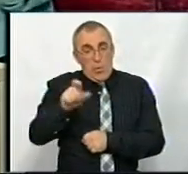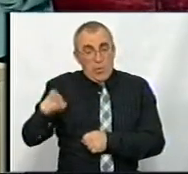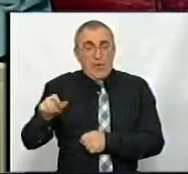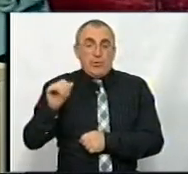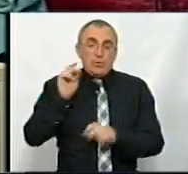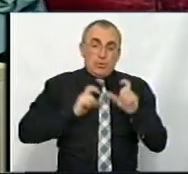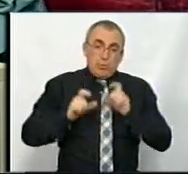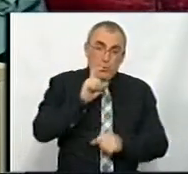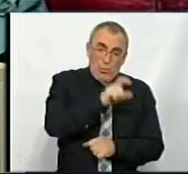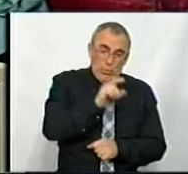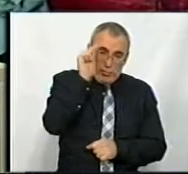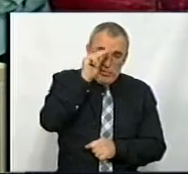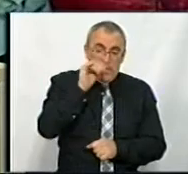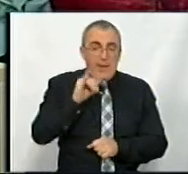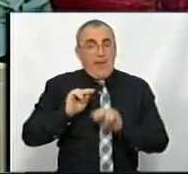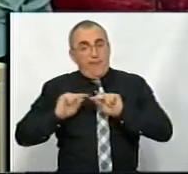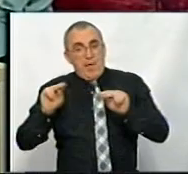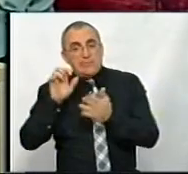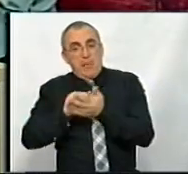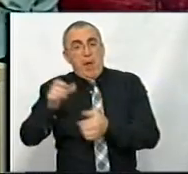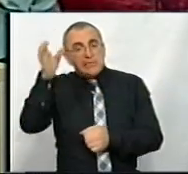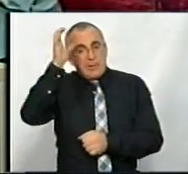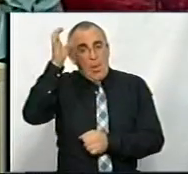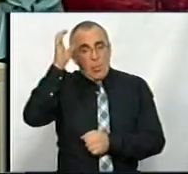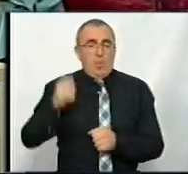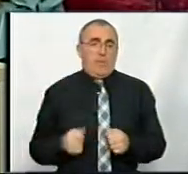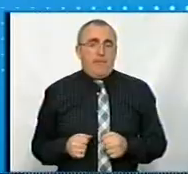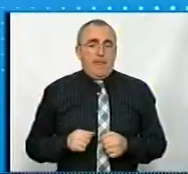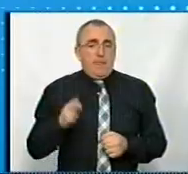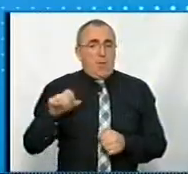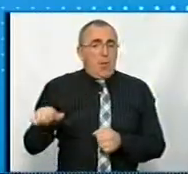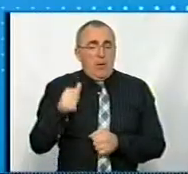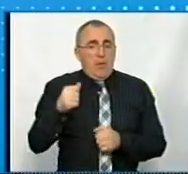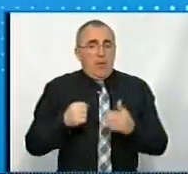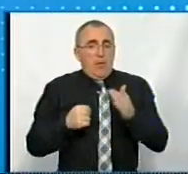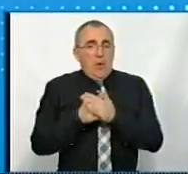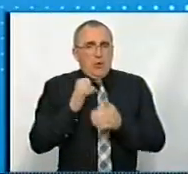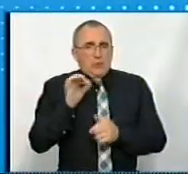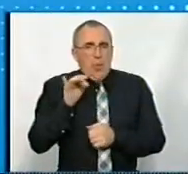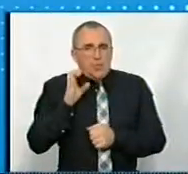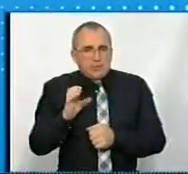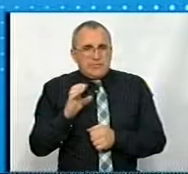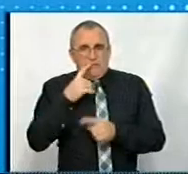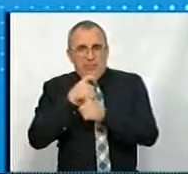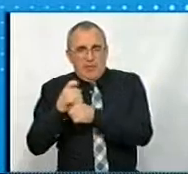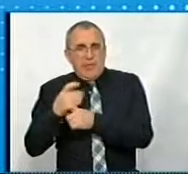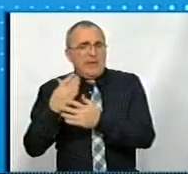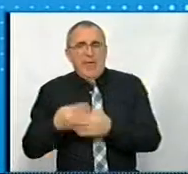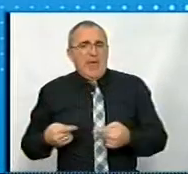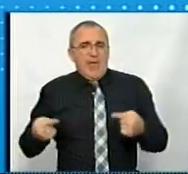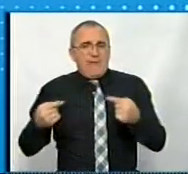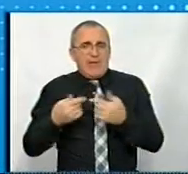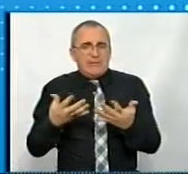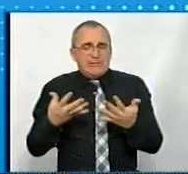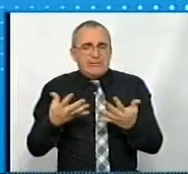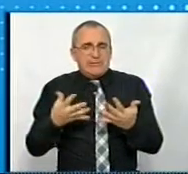студентів, так і викладачів, що займаються наукою? Ну, скажімо, по-перше, бази Скопусу, Web of Science не є визначальними для